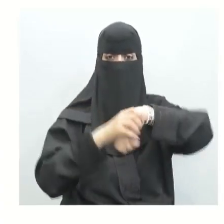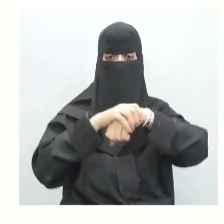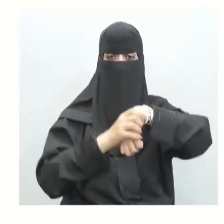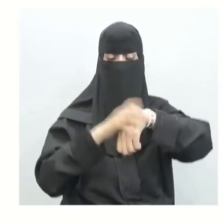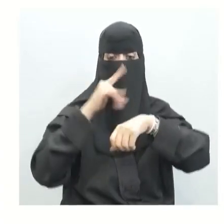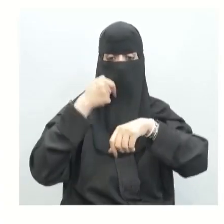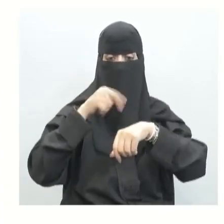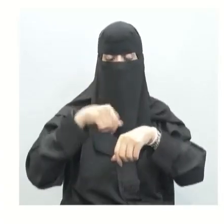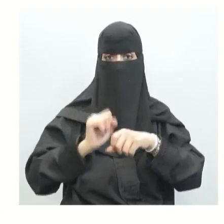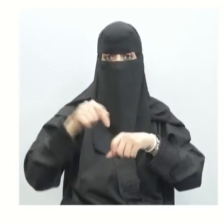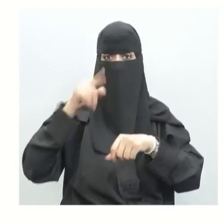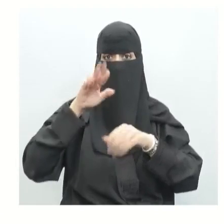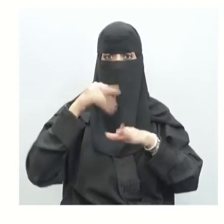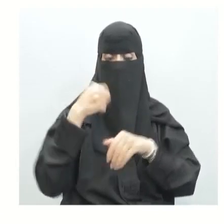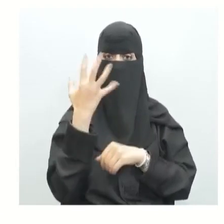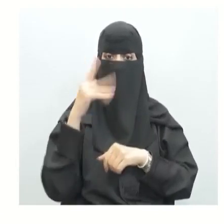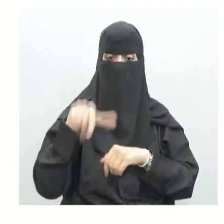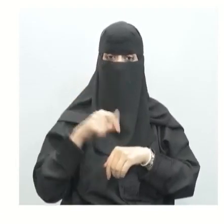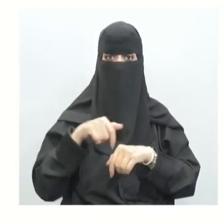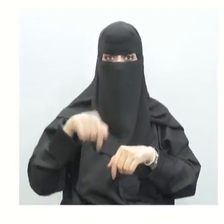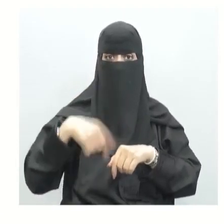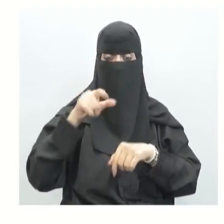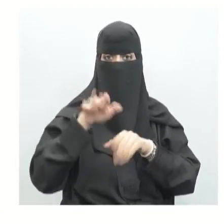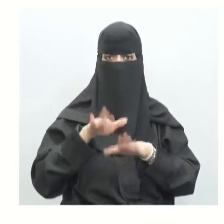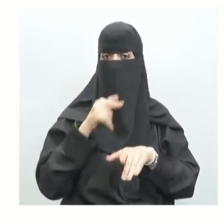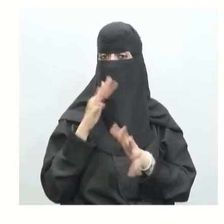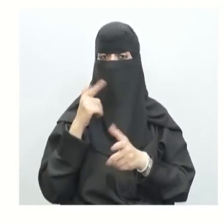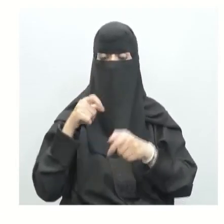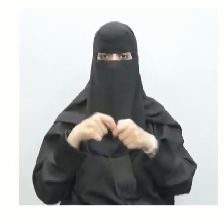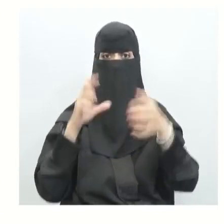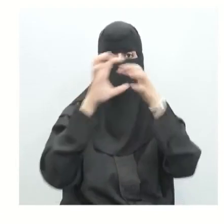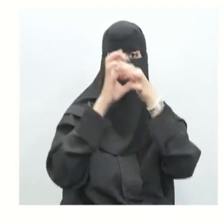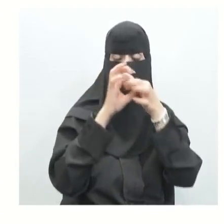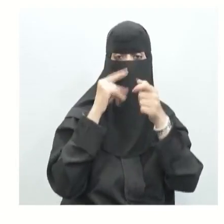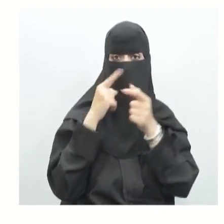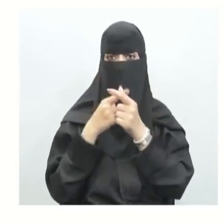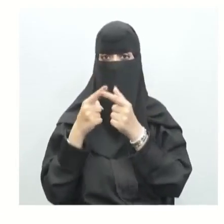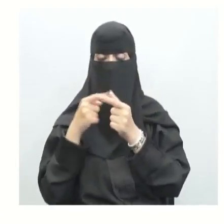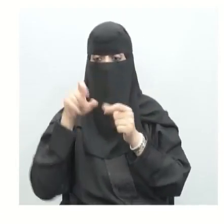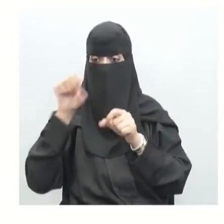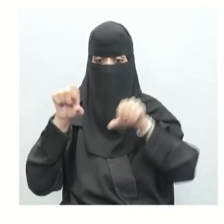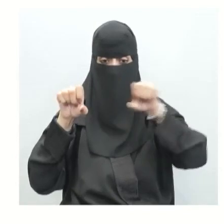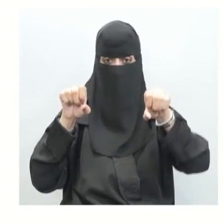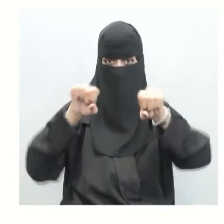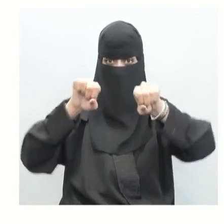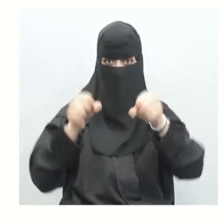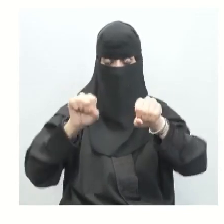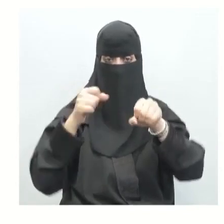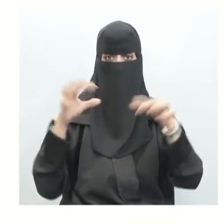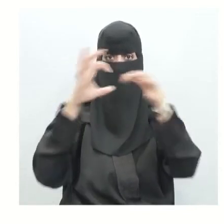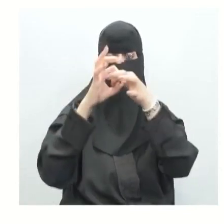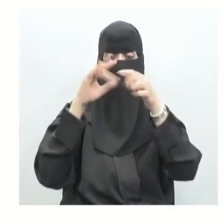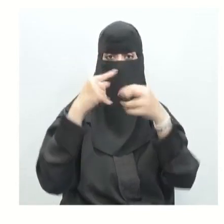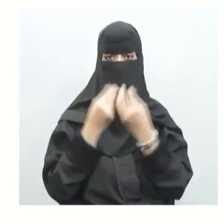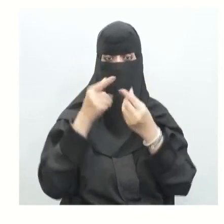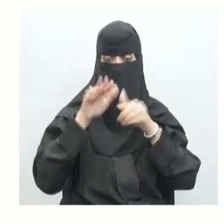وذكرنا لدينا خمسة أنواع من المفاصل هذه المفاصل تربط ما بين عظمين تختلف بحسب العظام المرتبطة